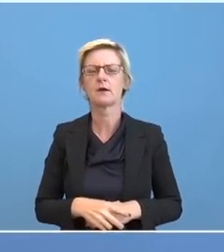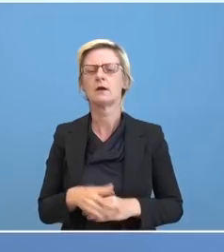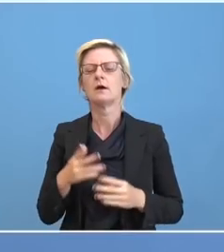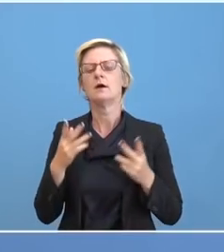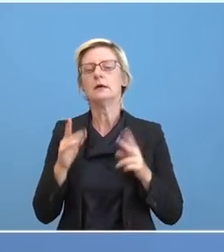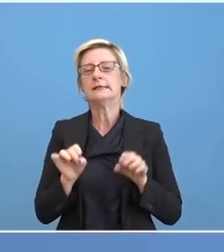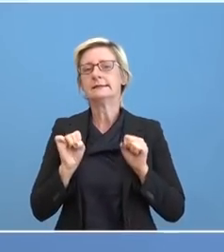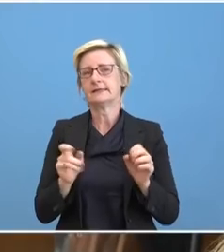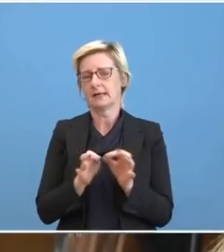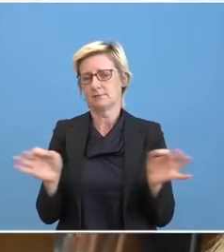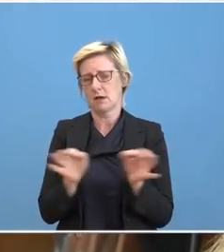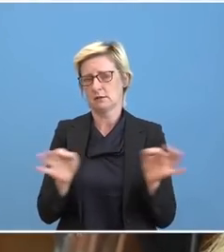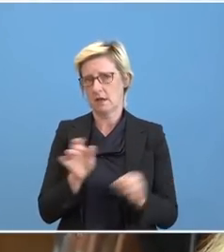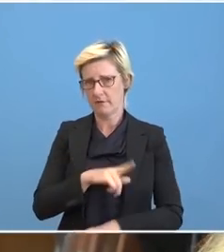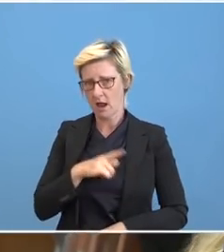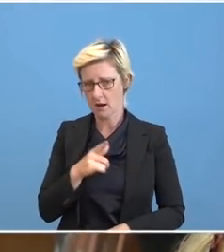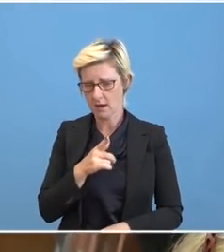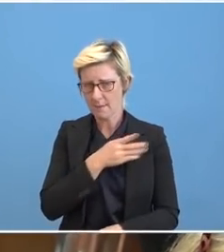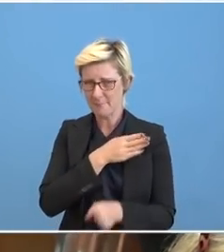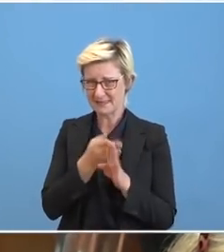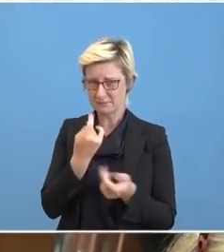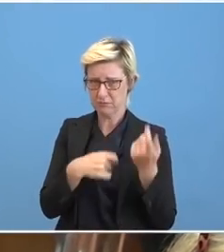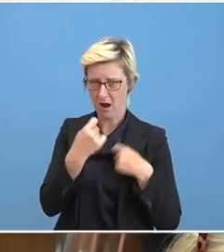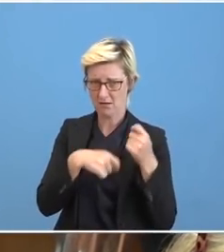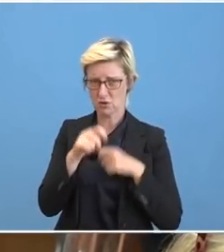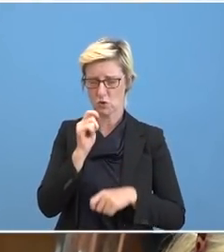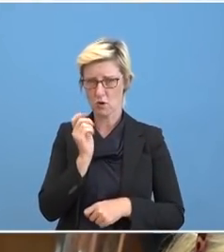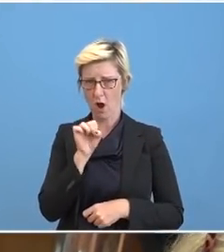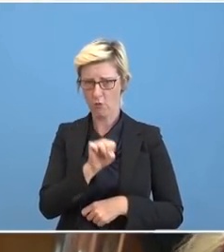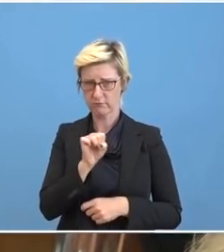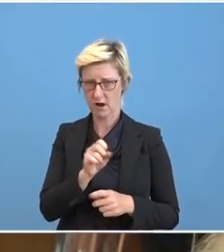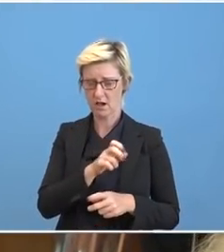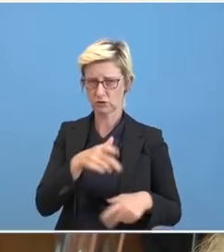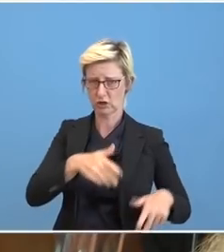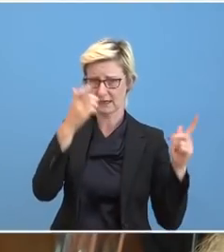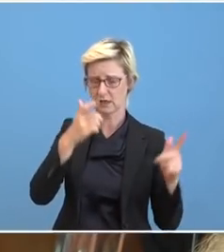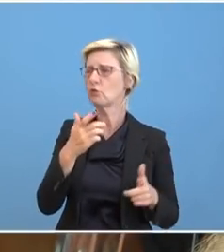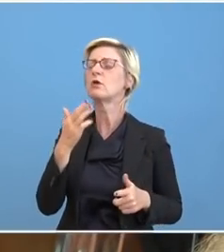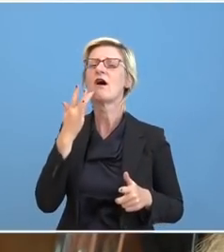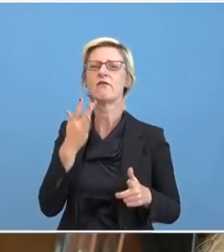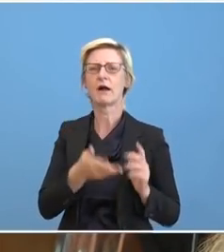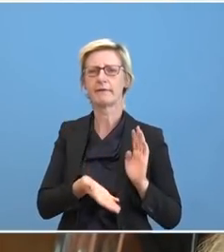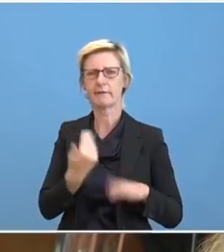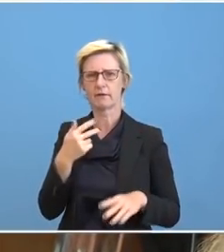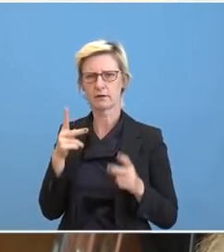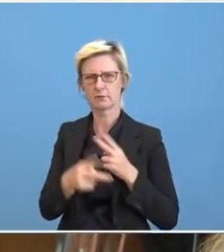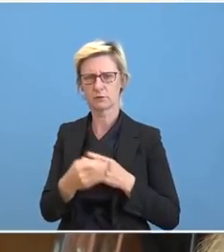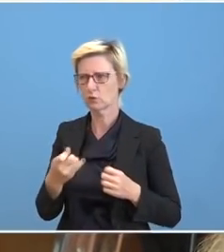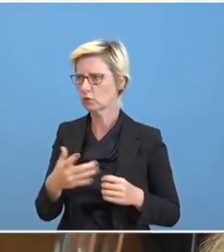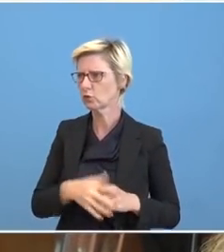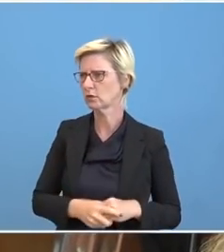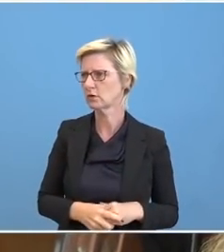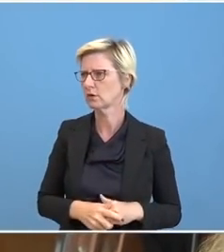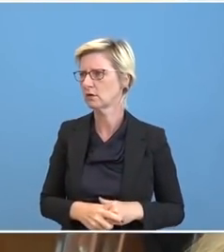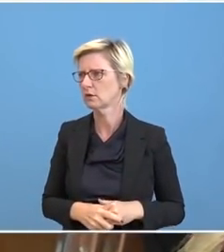Charité für die gesamte Dauer seines Aufenthalts im Krankenhaus bestehen oder lassen Sie eine Situation zu, wo diese